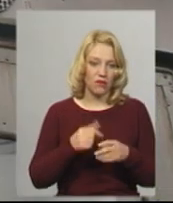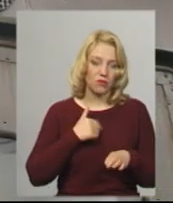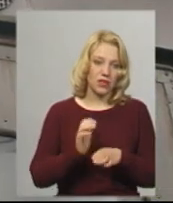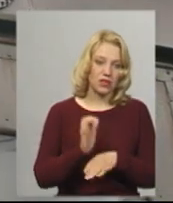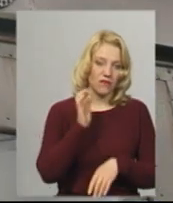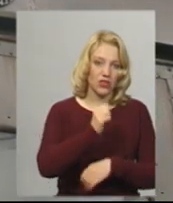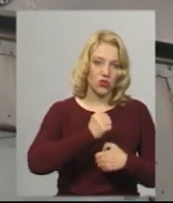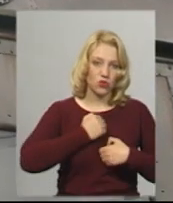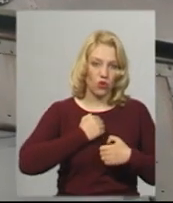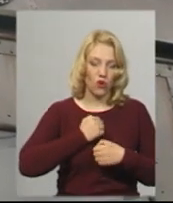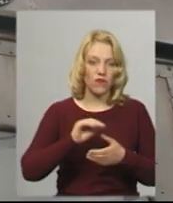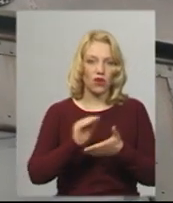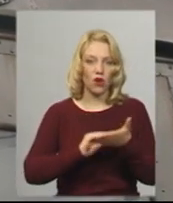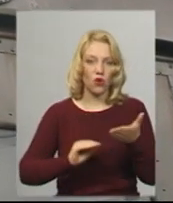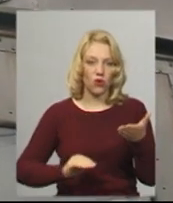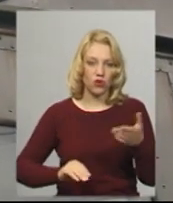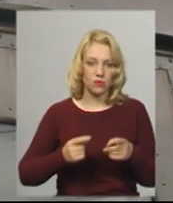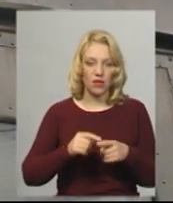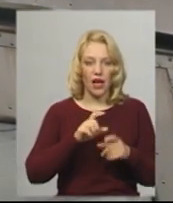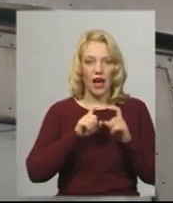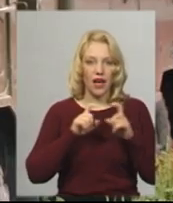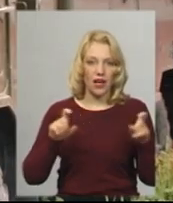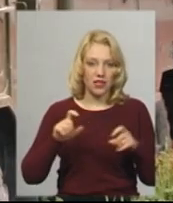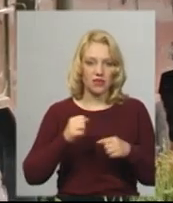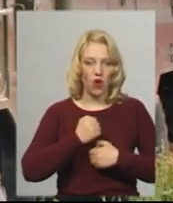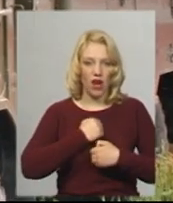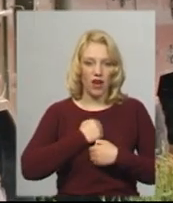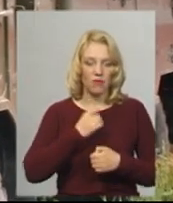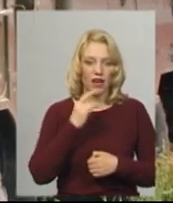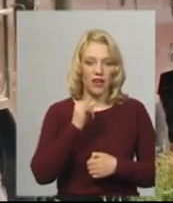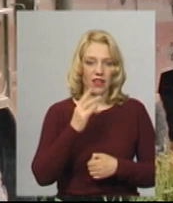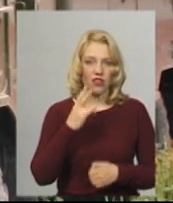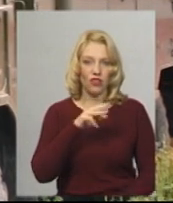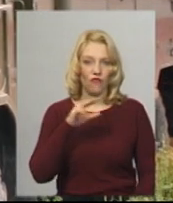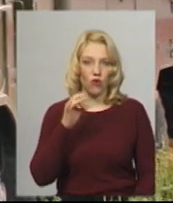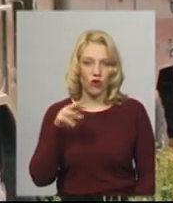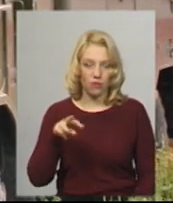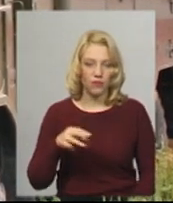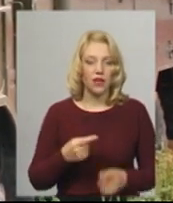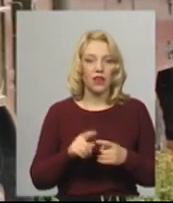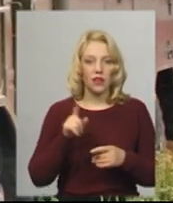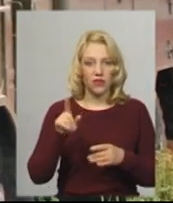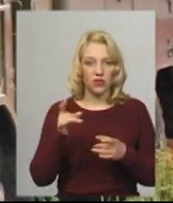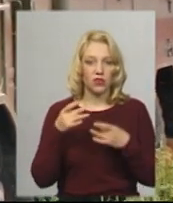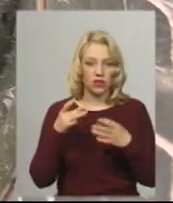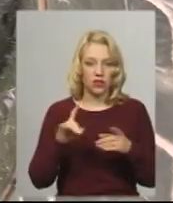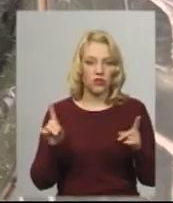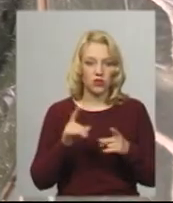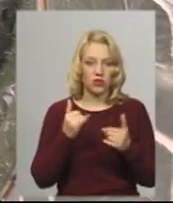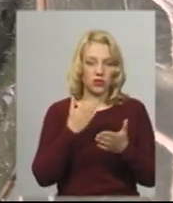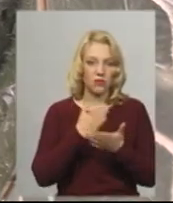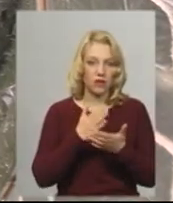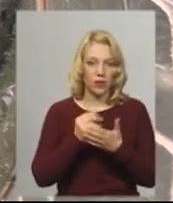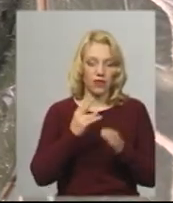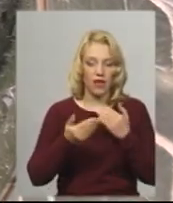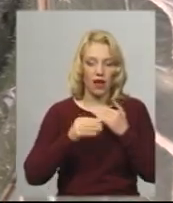військовому кореспонденту агентства армії «Інформ» Міністерства оборони України полковника Андрію Агієву, який сказав, наразі перебуває на полігоні